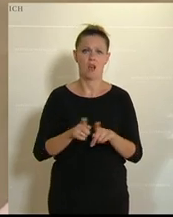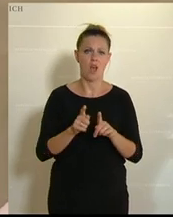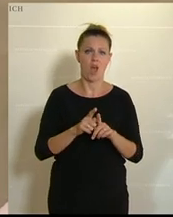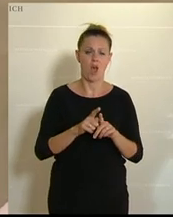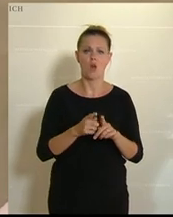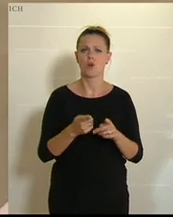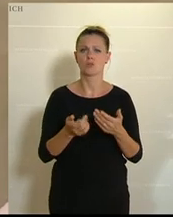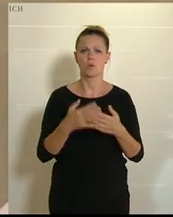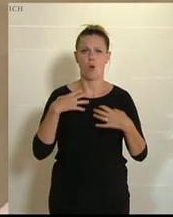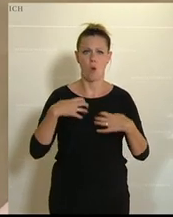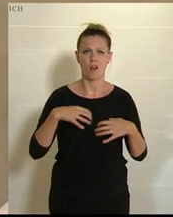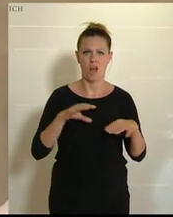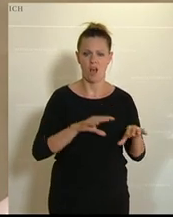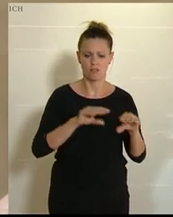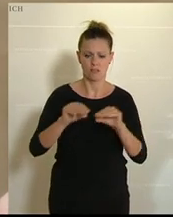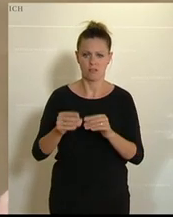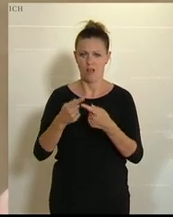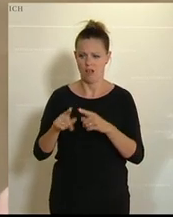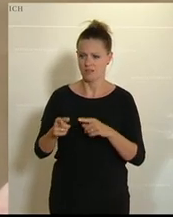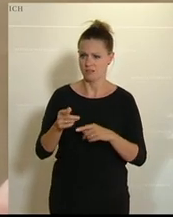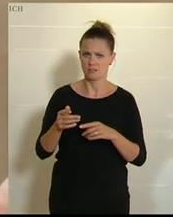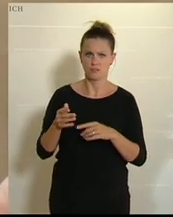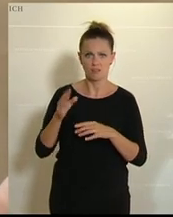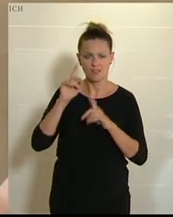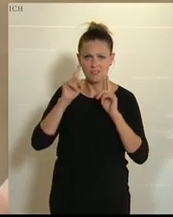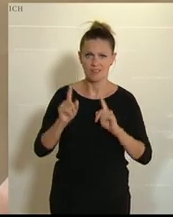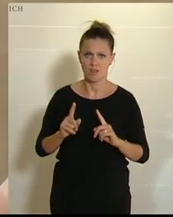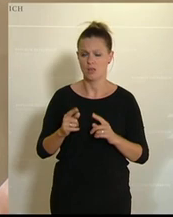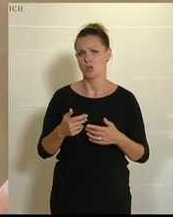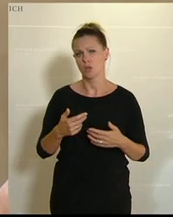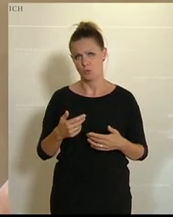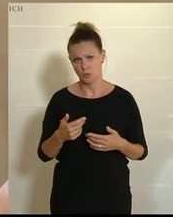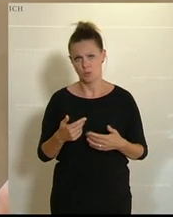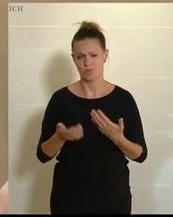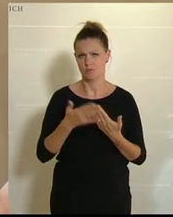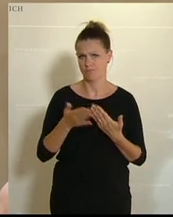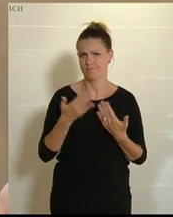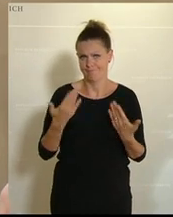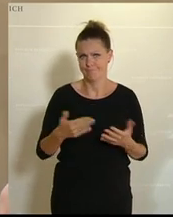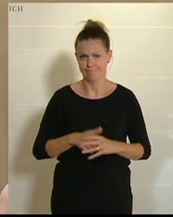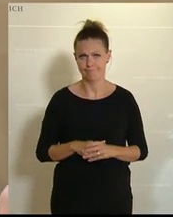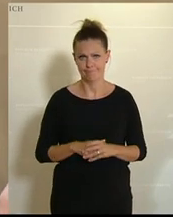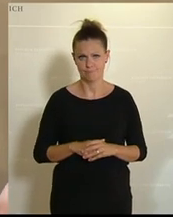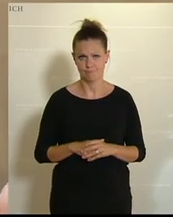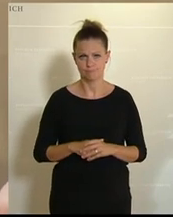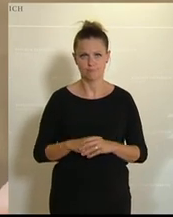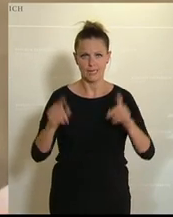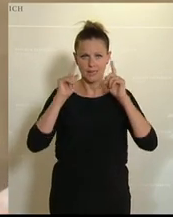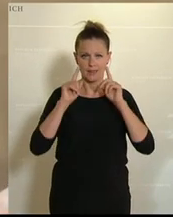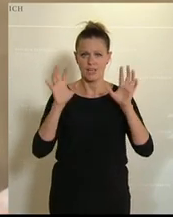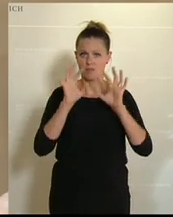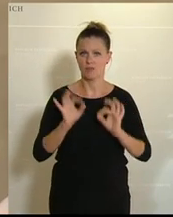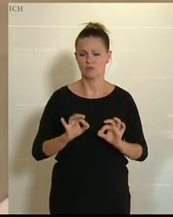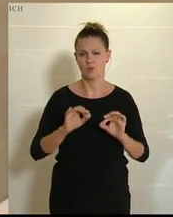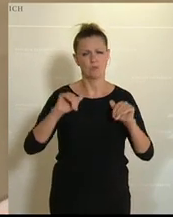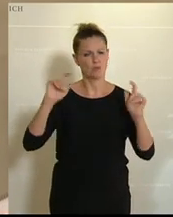Transplantationen von Organen fremder Arten gehören da dazu, nur um einige Beispiele zu nennen. Tierversuche müssen auf das